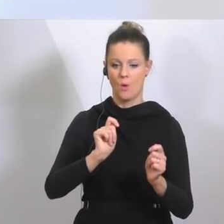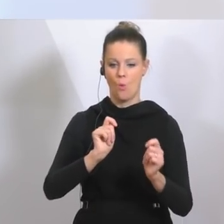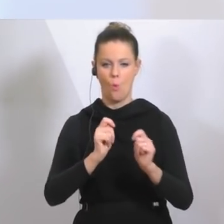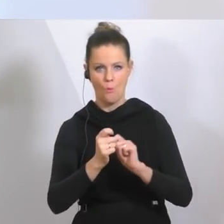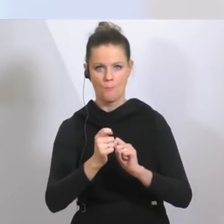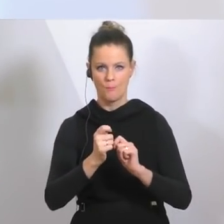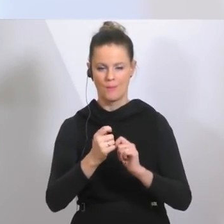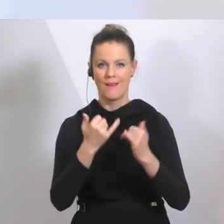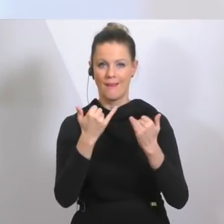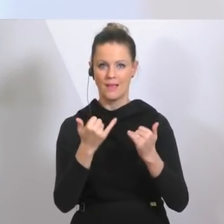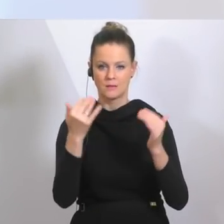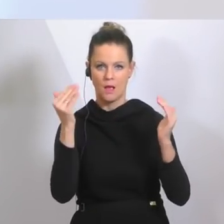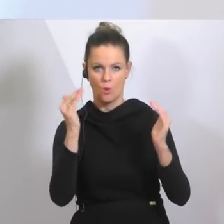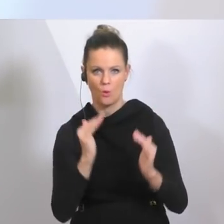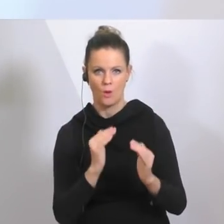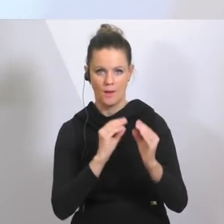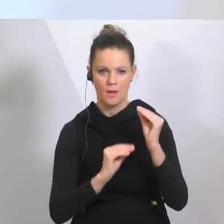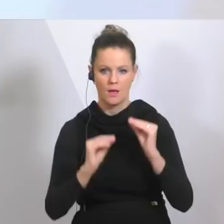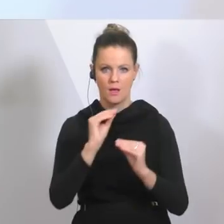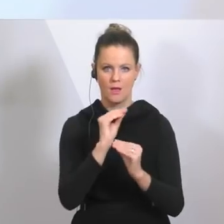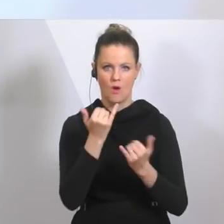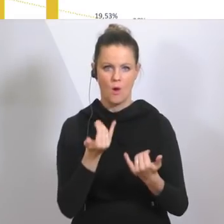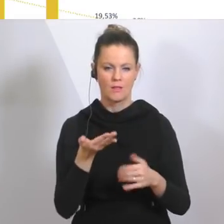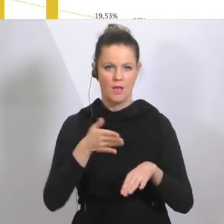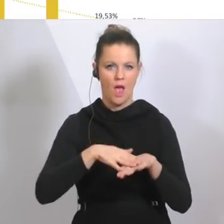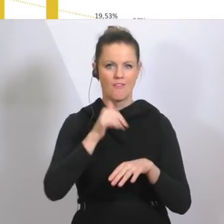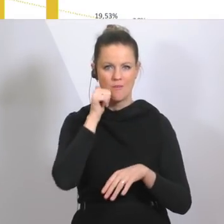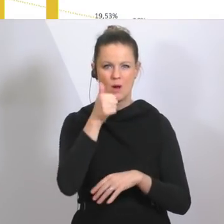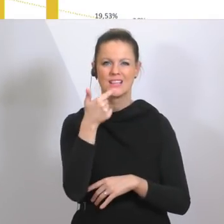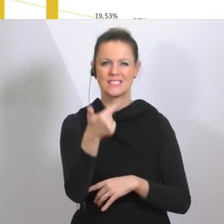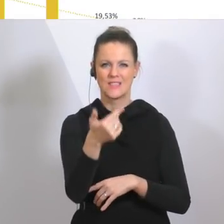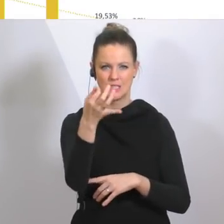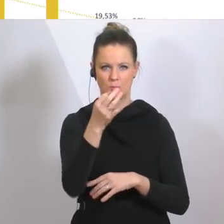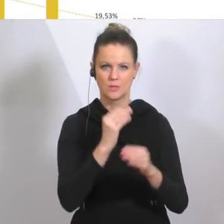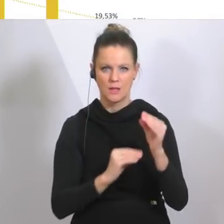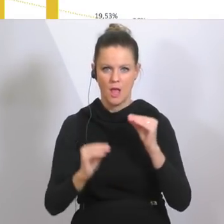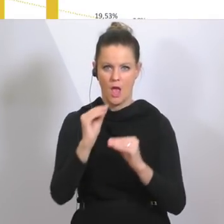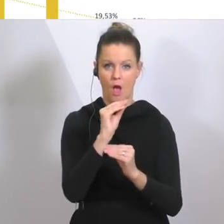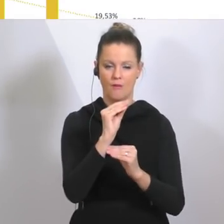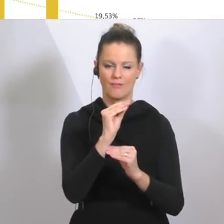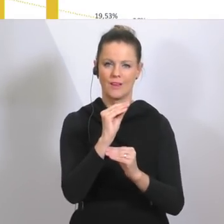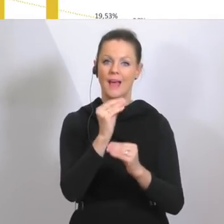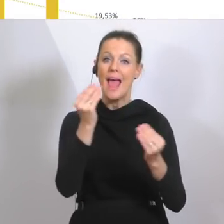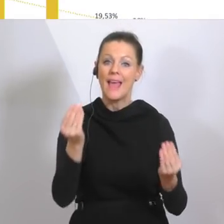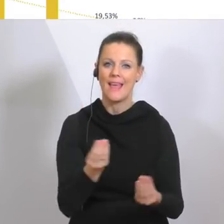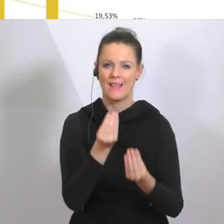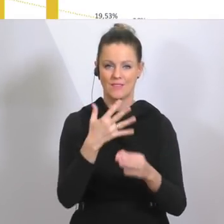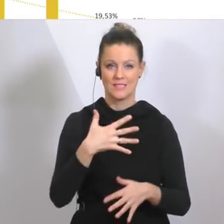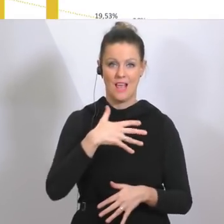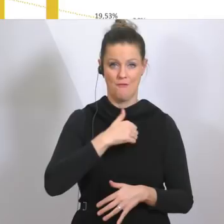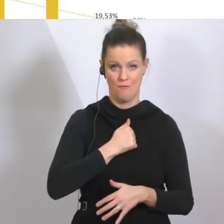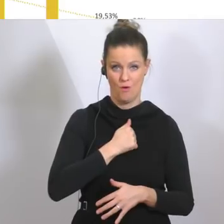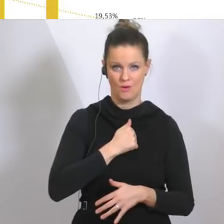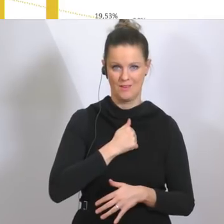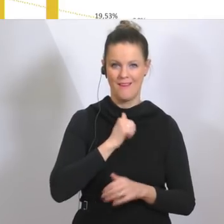jetzt bei rund 20% Zuwachs von Tag zu Tag. Das ist ein erster Erfolg, aber das ist nur ein